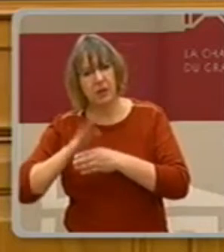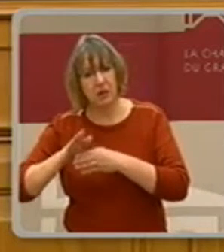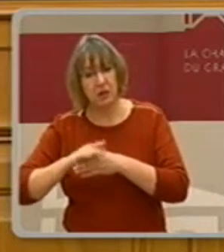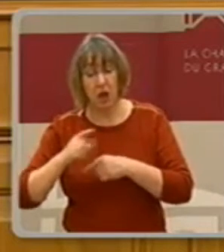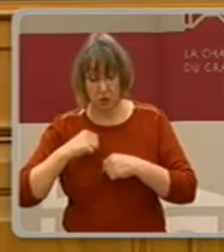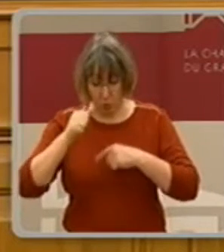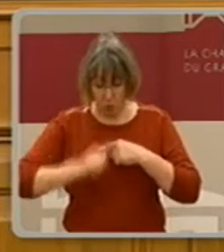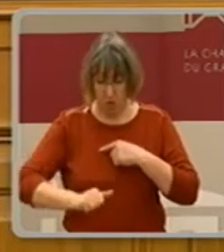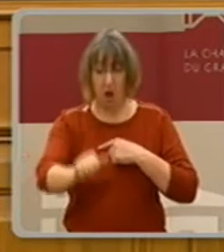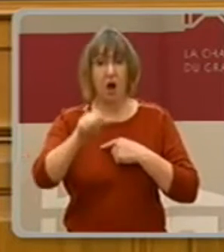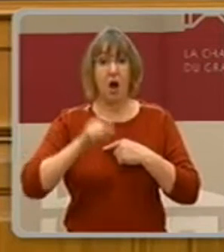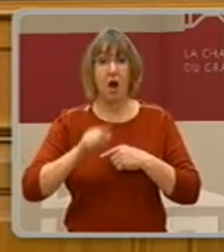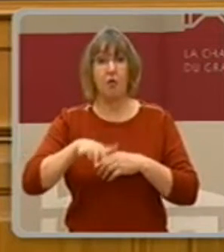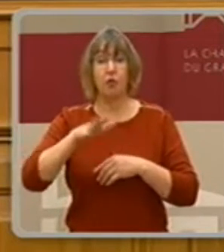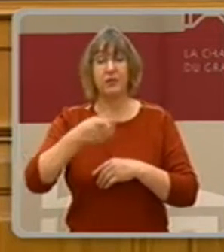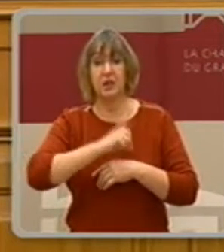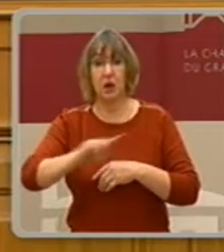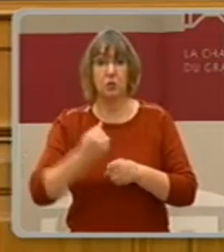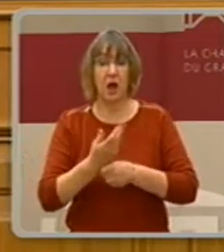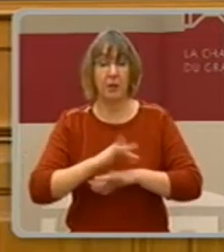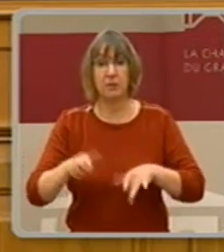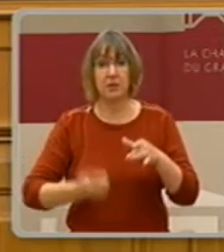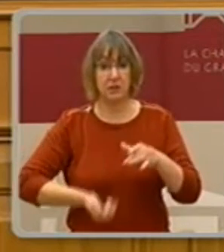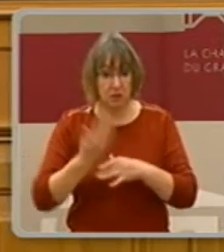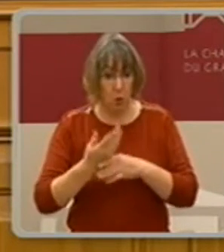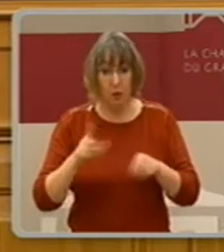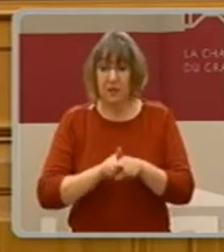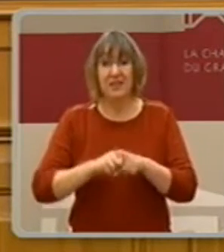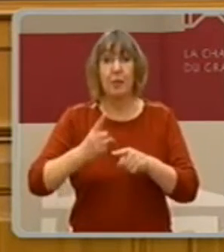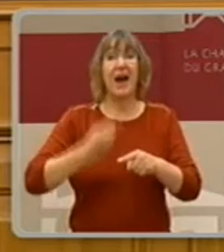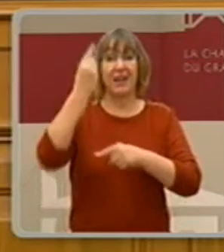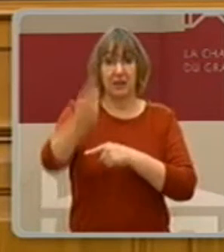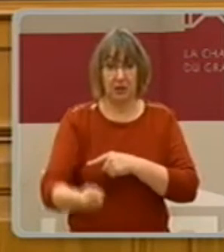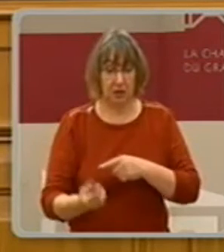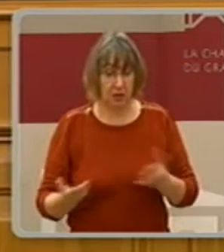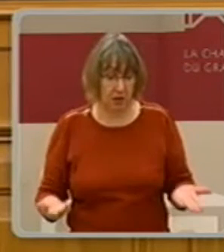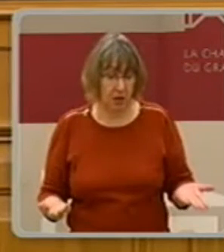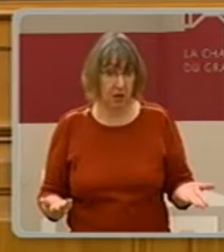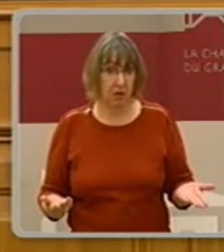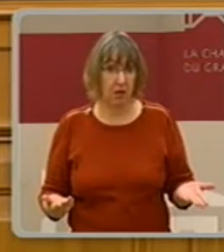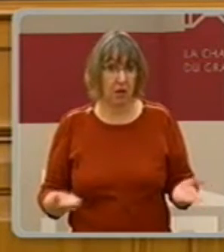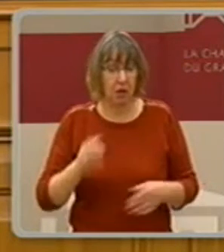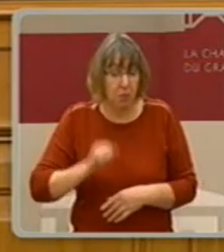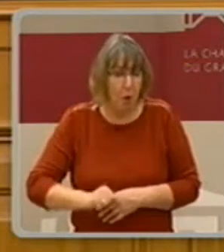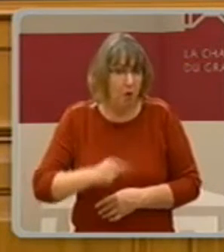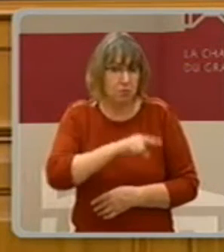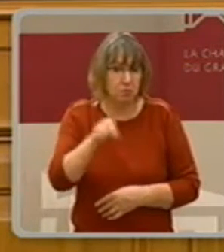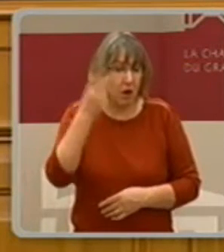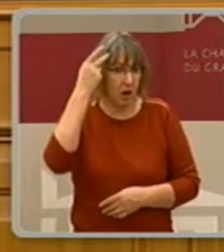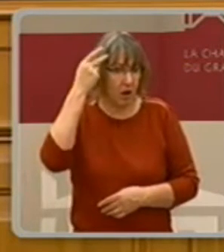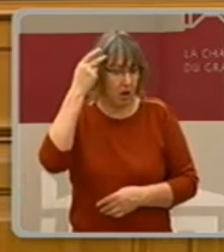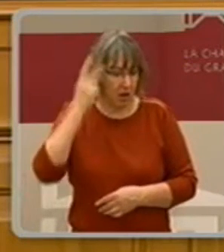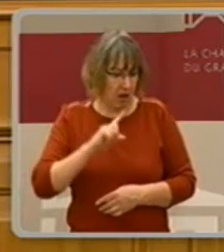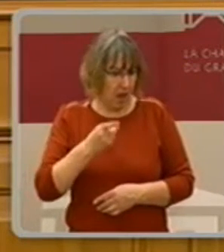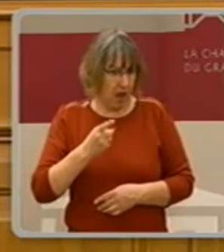Reaktion auf dem Budget und ich so das verrückt und unverantwortlich mache. Und genau das ist das, was